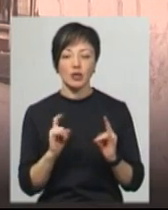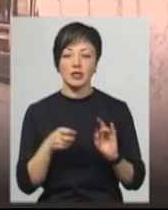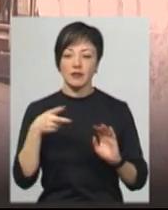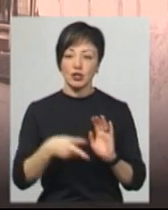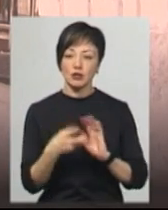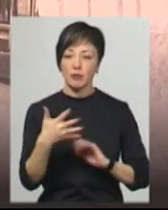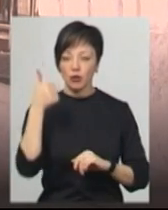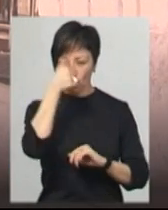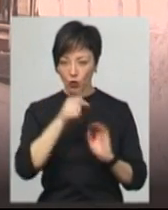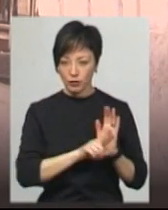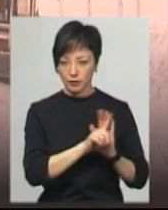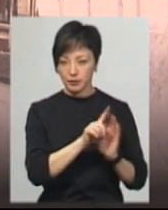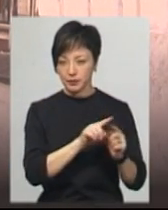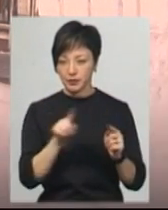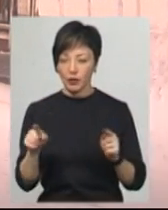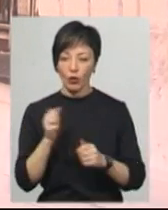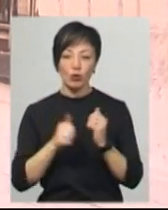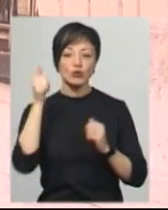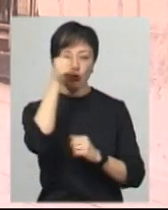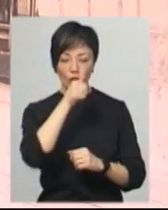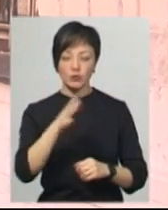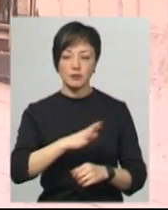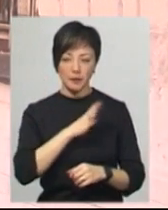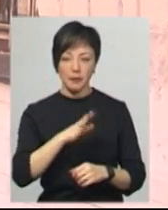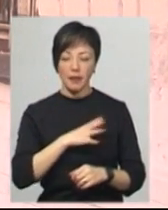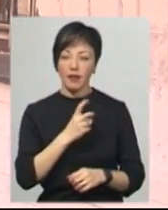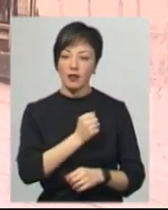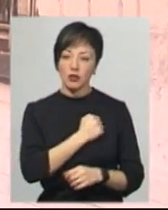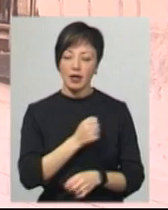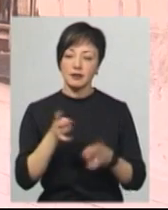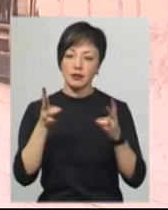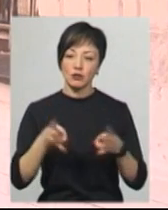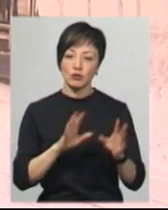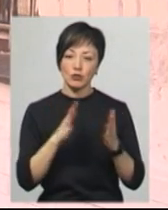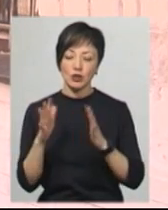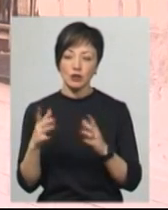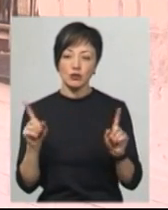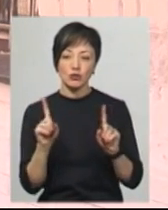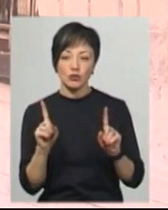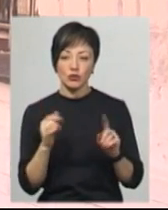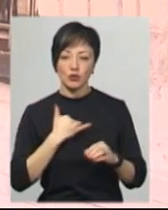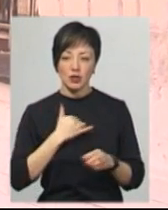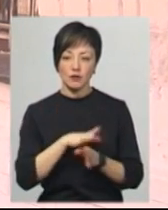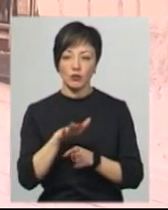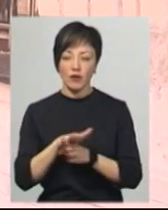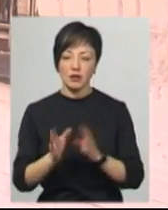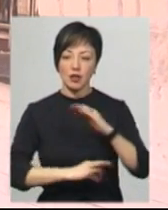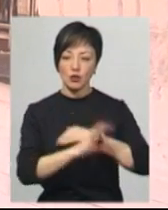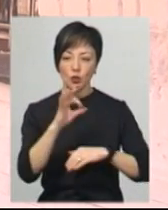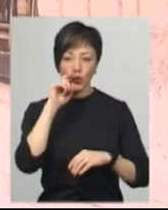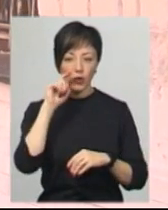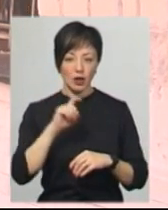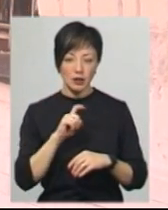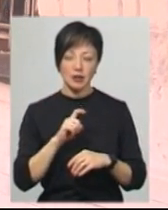2005 року і кожного року відбувався. Але, на жаль, за трагічними подіями, з тим, що відбувається на сході нашої